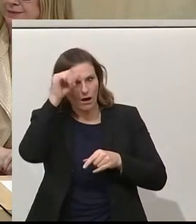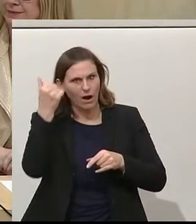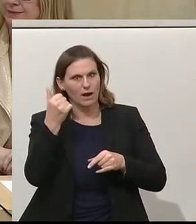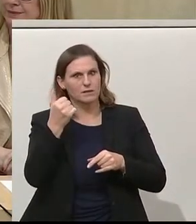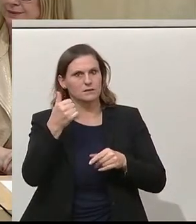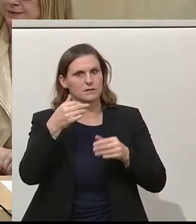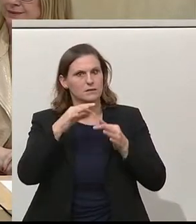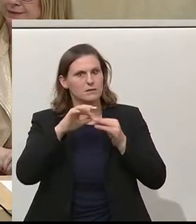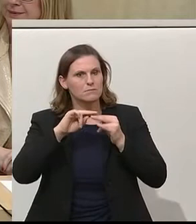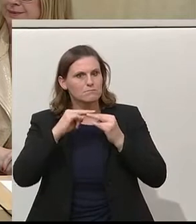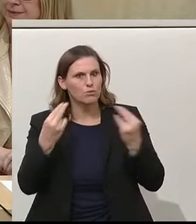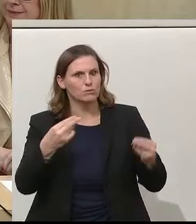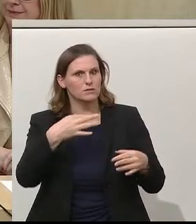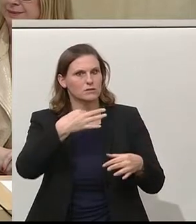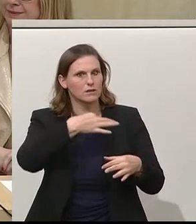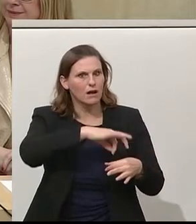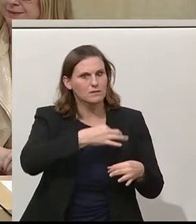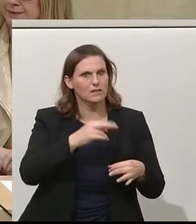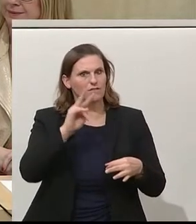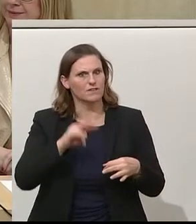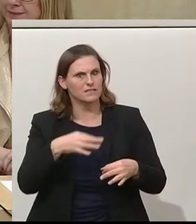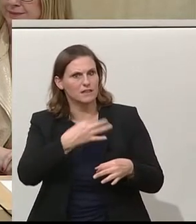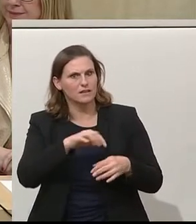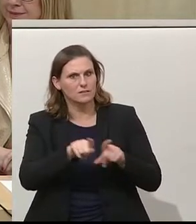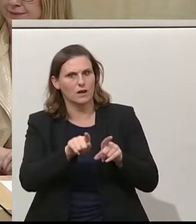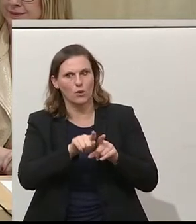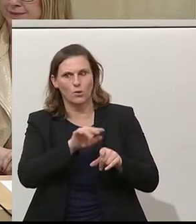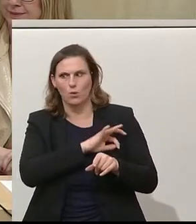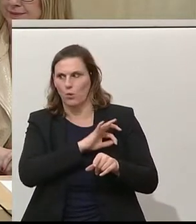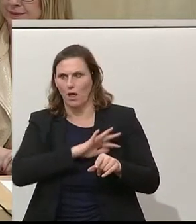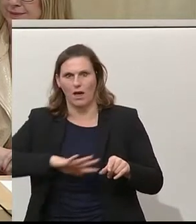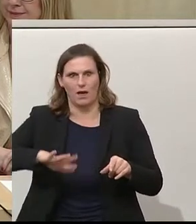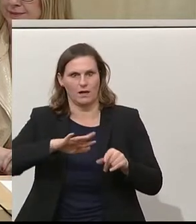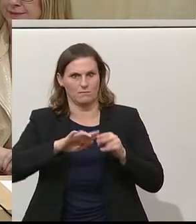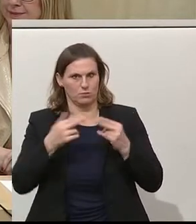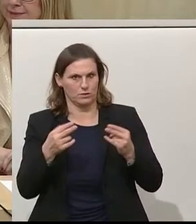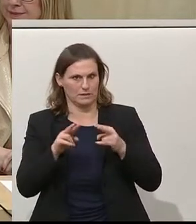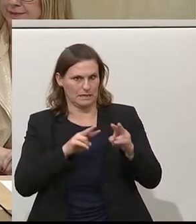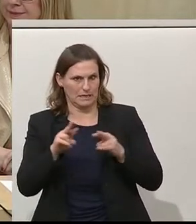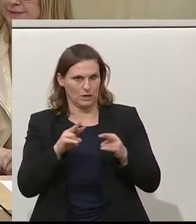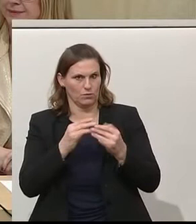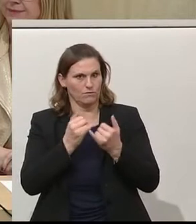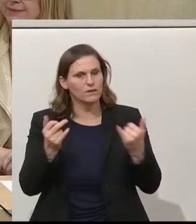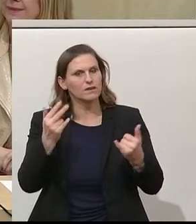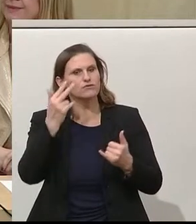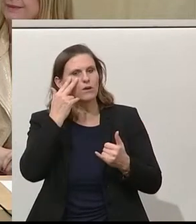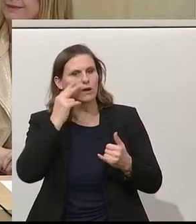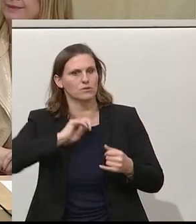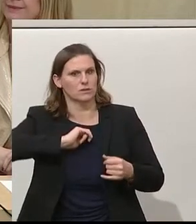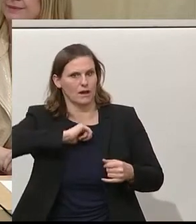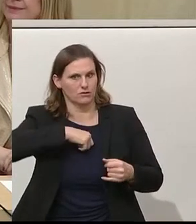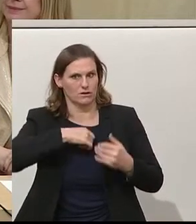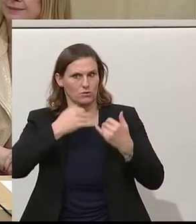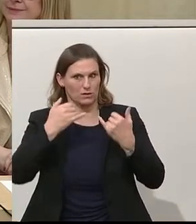Vizekanzlers und von allen Kolleginnen und Kollegen in der Bundesregierung. Und genau aus diesem Grund ist es wichtig, dass wir auch